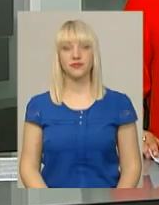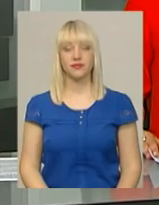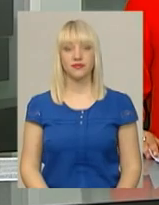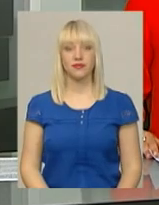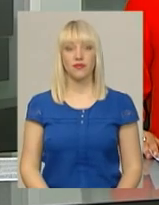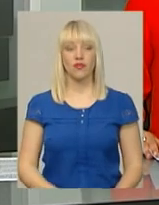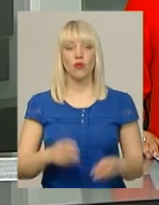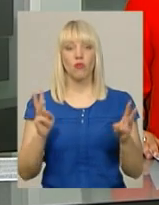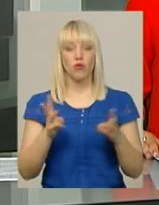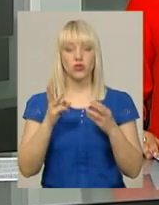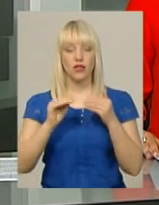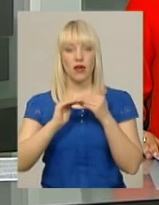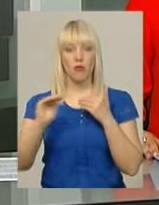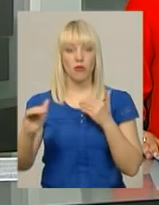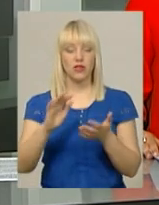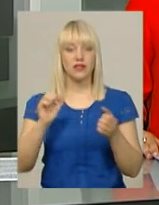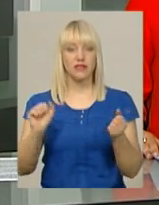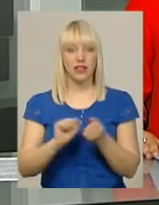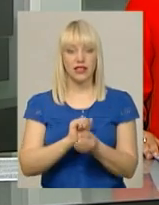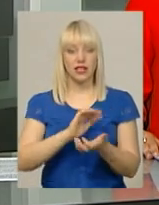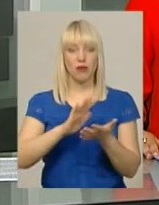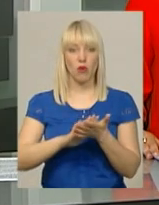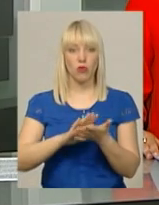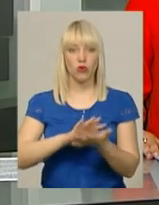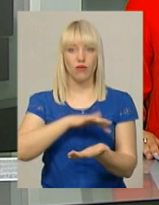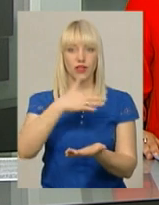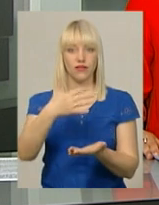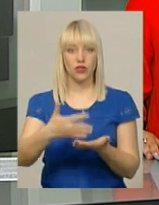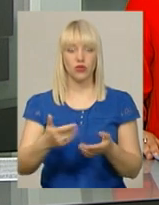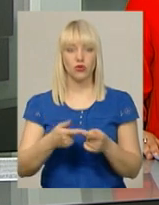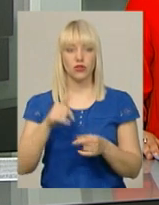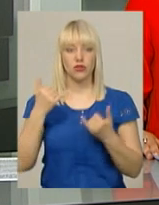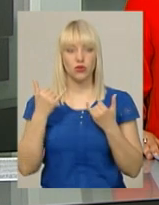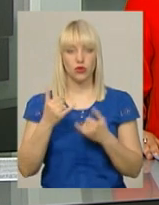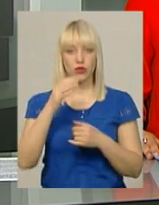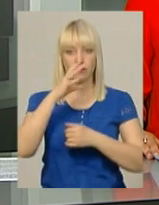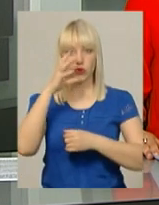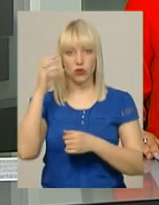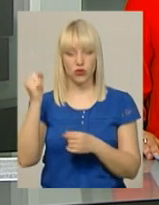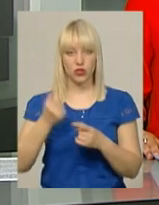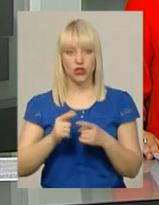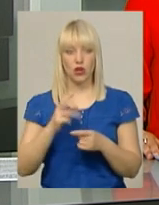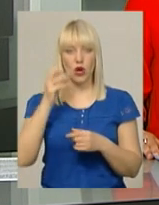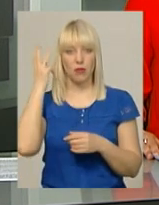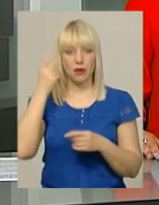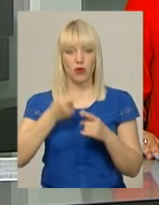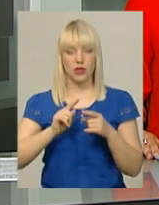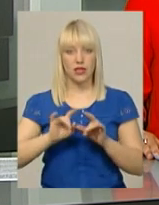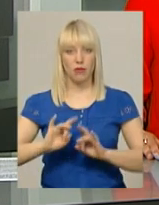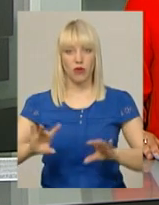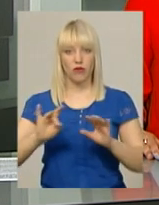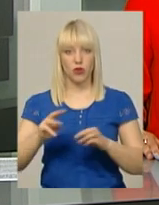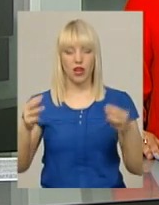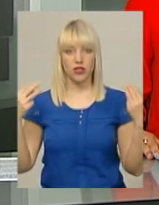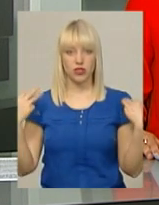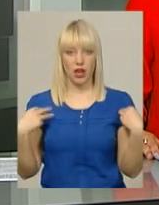Пожежа на полігоні твердих побутових відходів сталася вночі 20 квітня у Хмельницькому. Про це повідомив заступник начальника оперативно